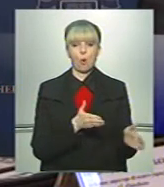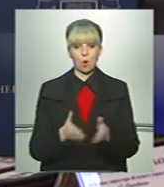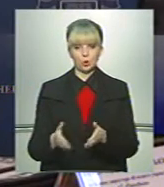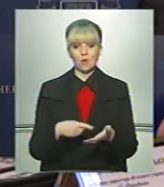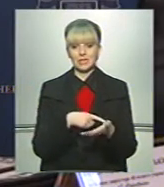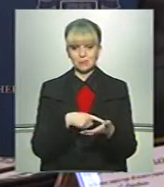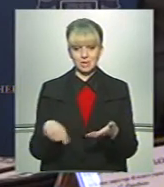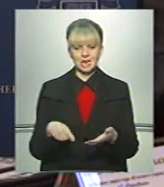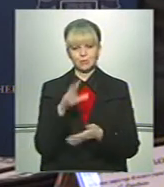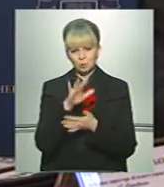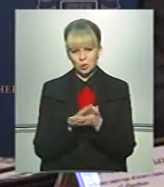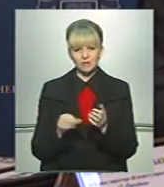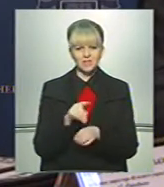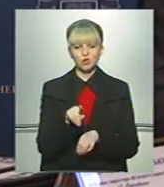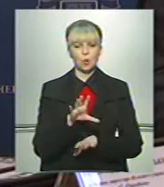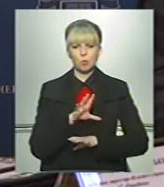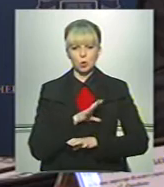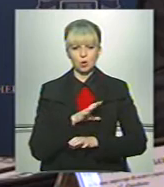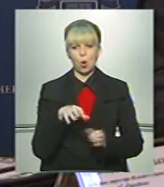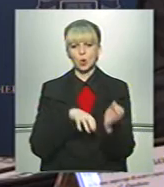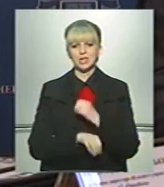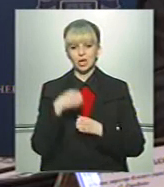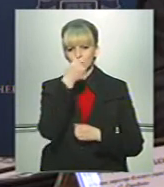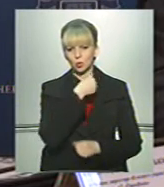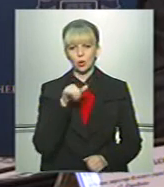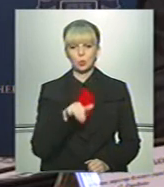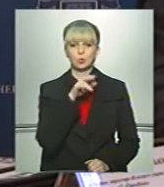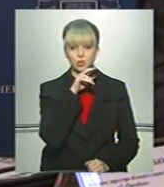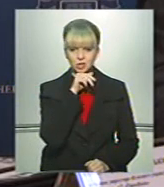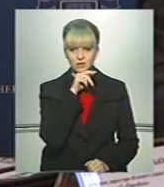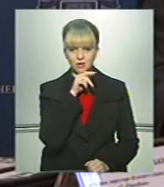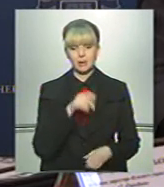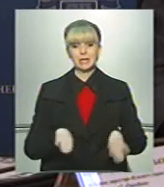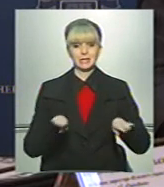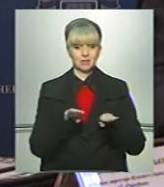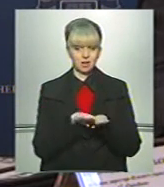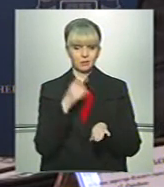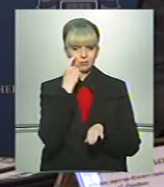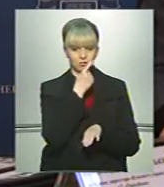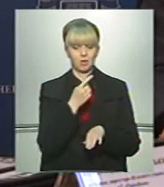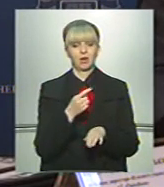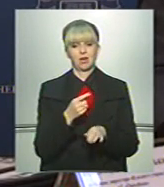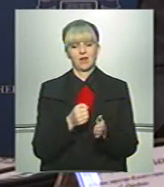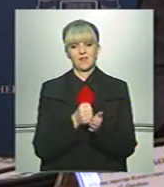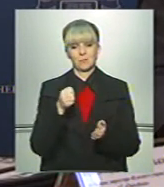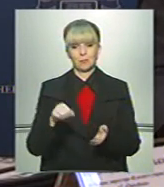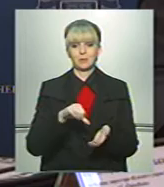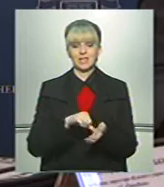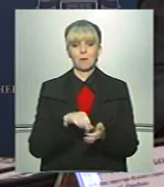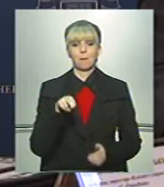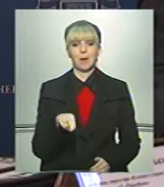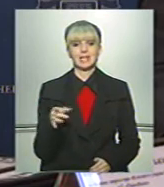списати і простити все те, що було останні роки в Чернівцях, закрити на це очі і висунути представника партії